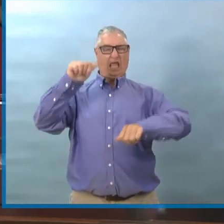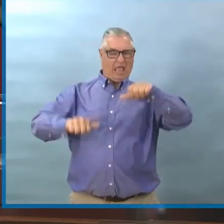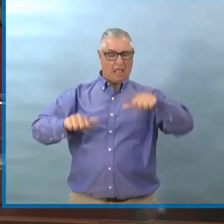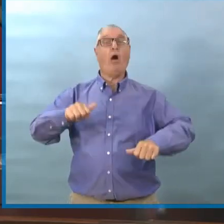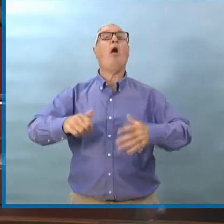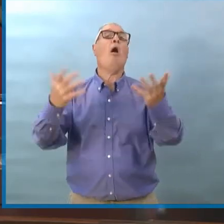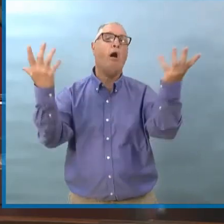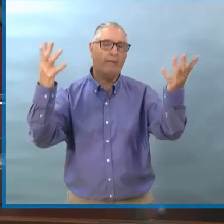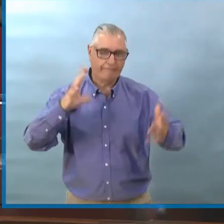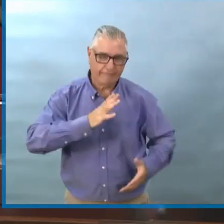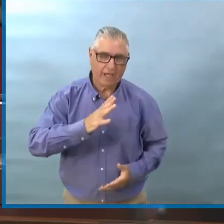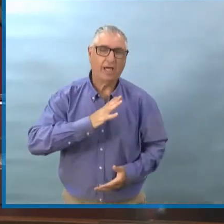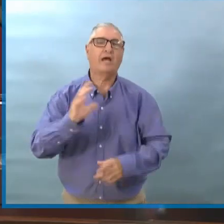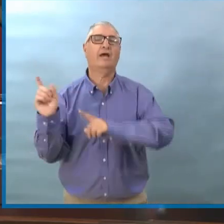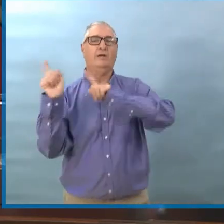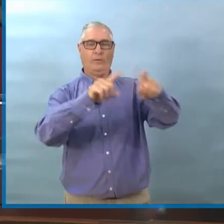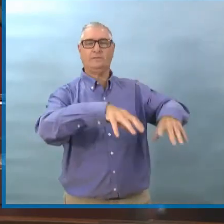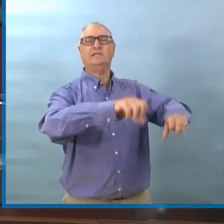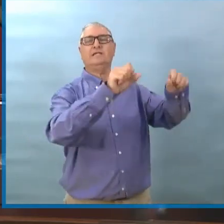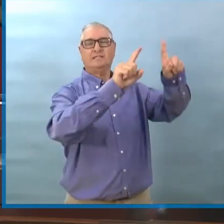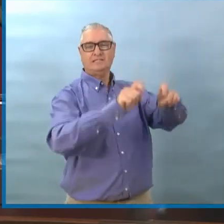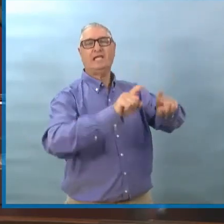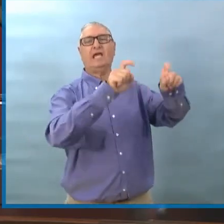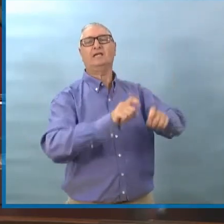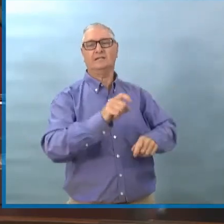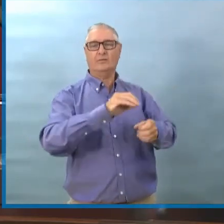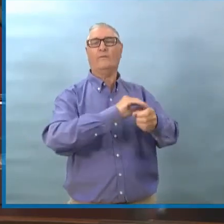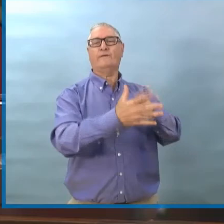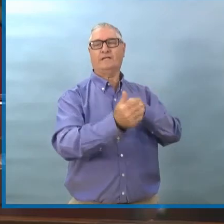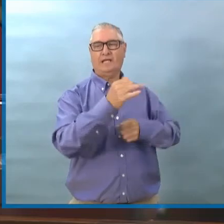Pour s'assurer que ce n'est pas la COVID avant d'aller au travail ou à l'école.